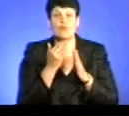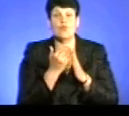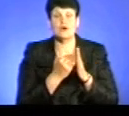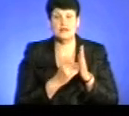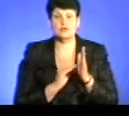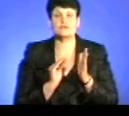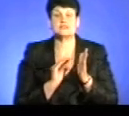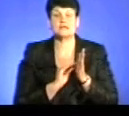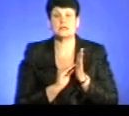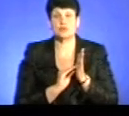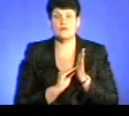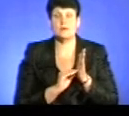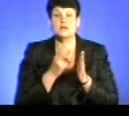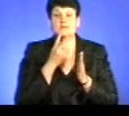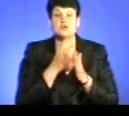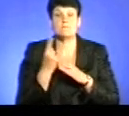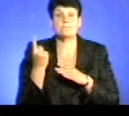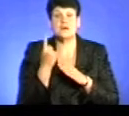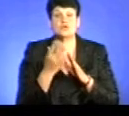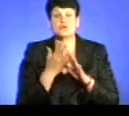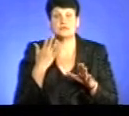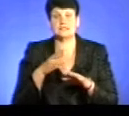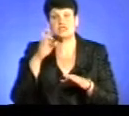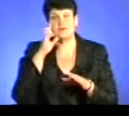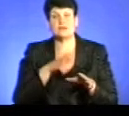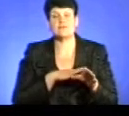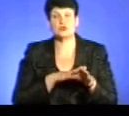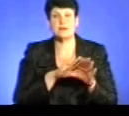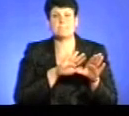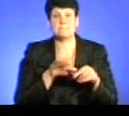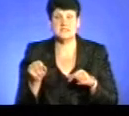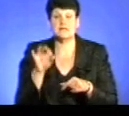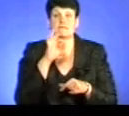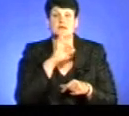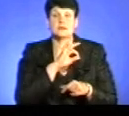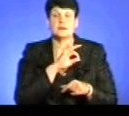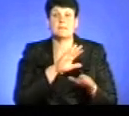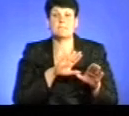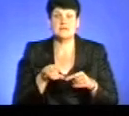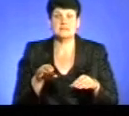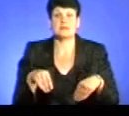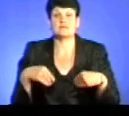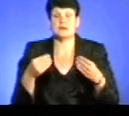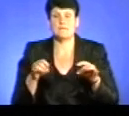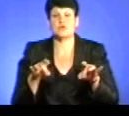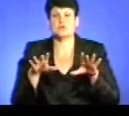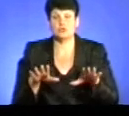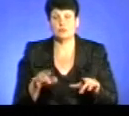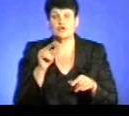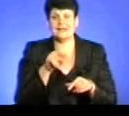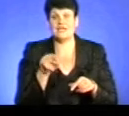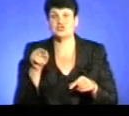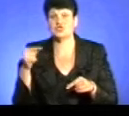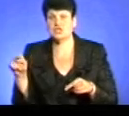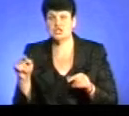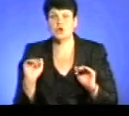законом, він передбачає, що першочергово державний виконавець після застосування, точніше, після винесення постанов про те чи інше обмеження,